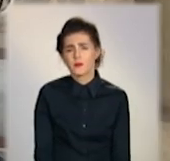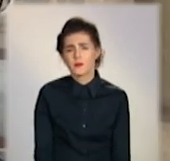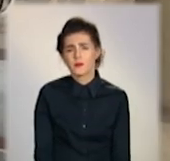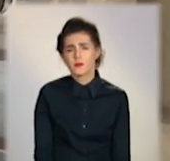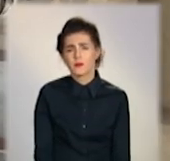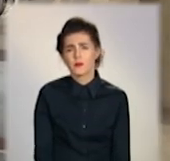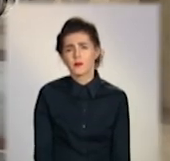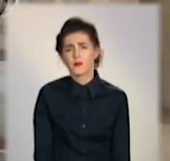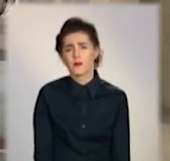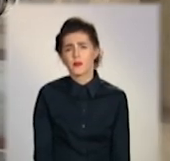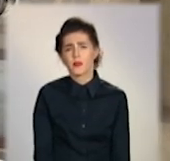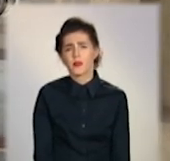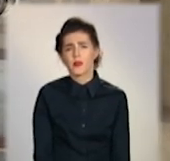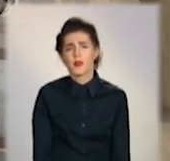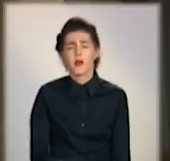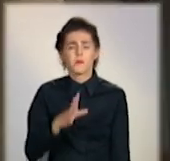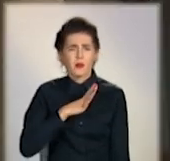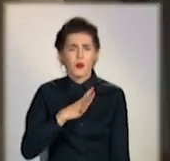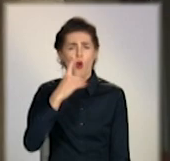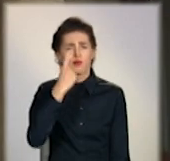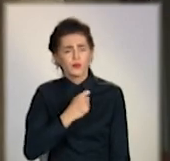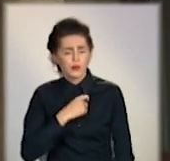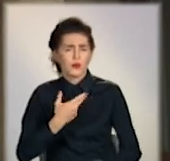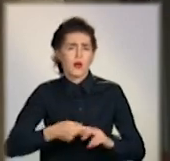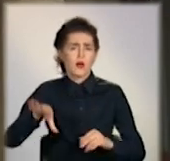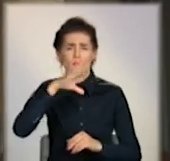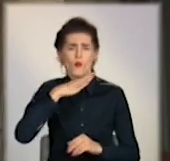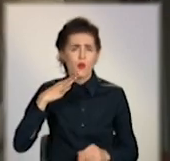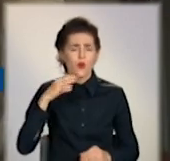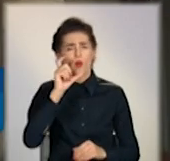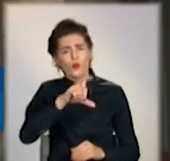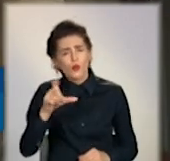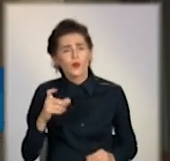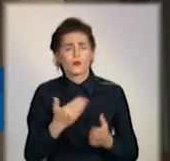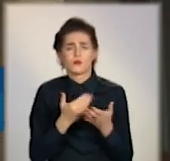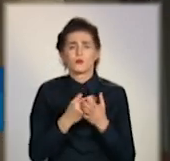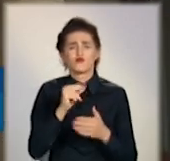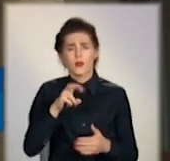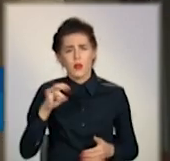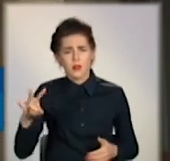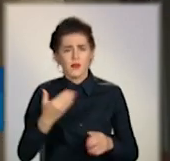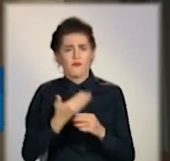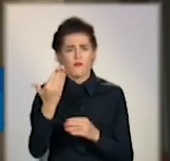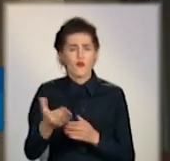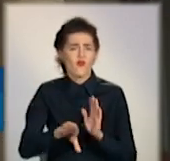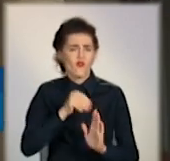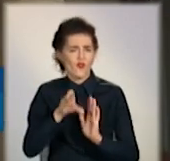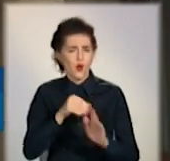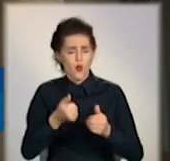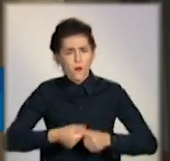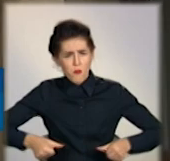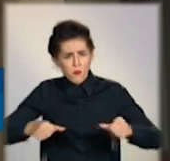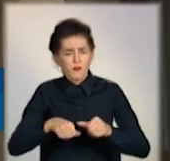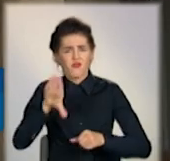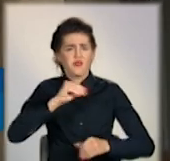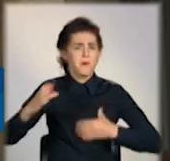Відомляються і збирателі, і члени дільнищих виборчих комісій, теж обеспокоїною